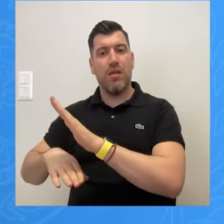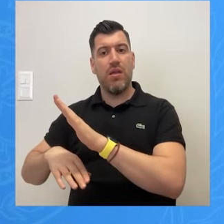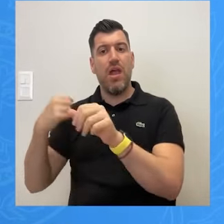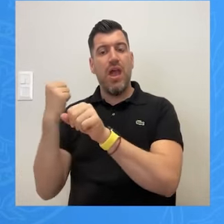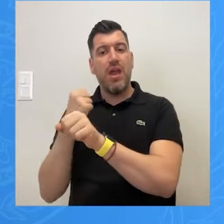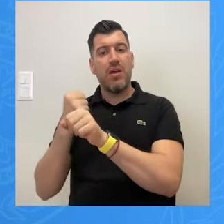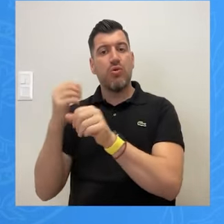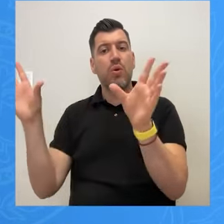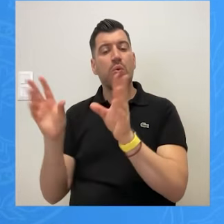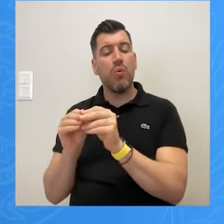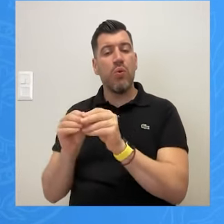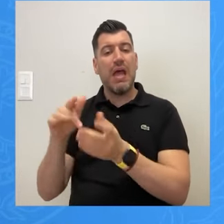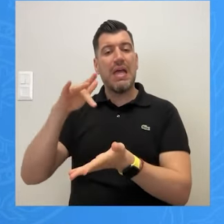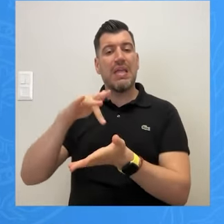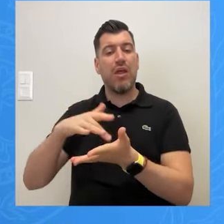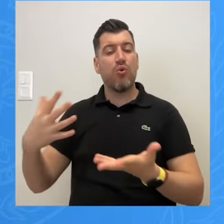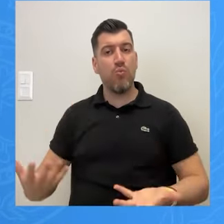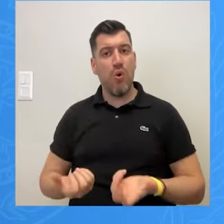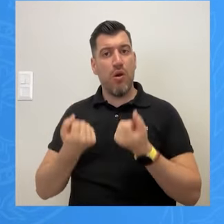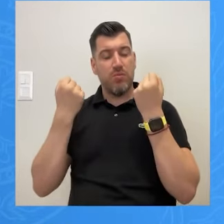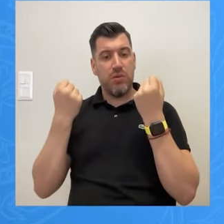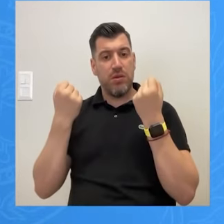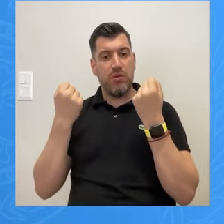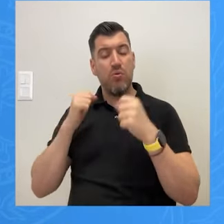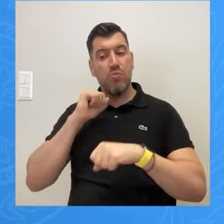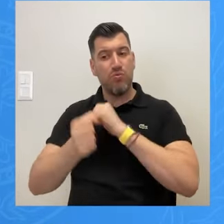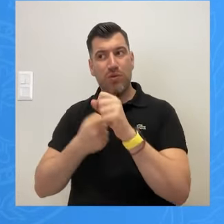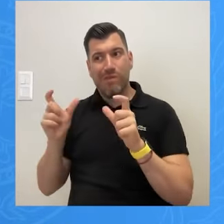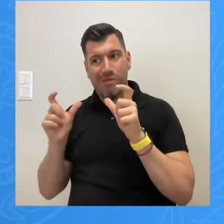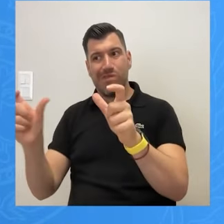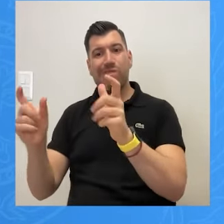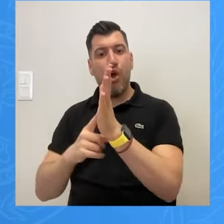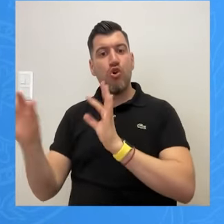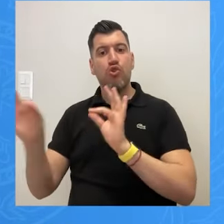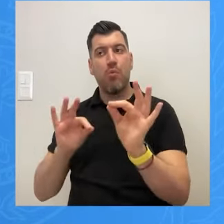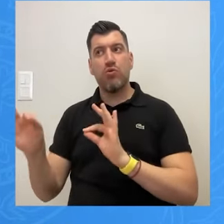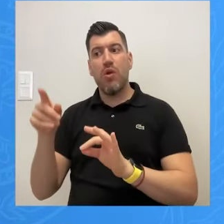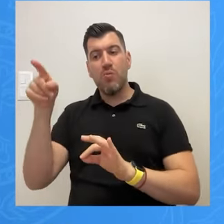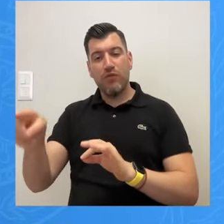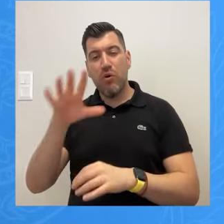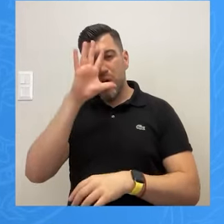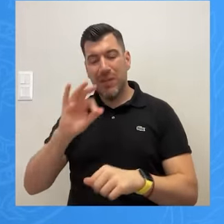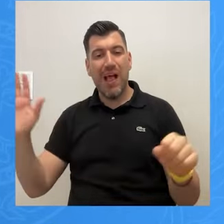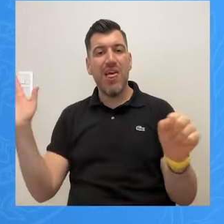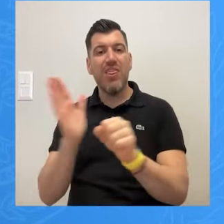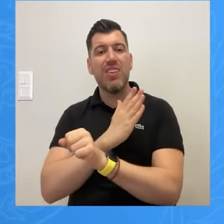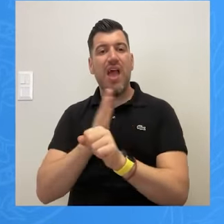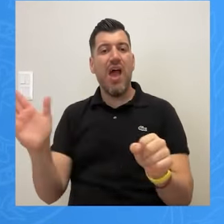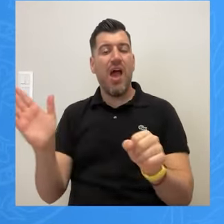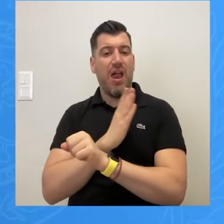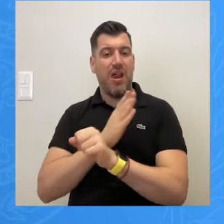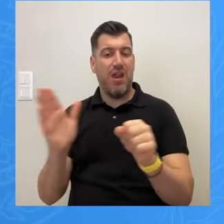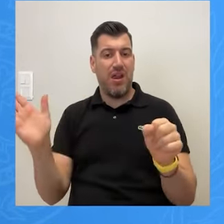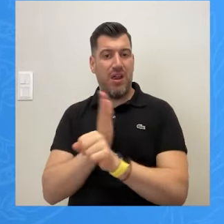πρόληψης. Ενάντια σε αυτό το νομοσχέδιο το οποίο ουσιαστικά διαλύει στο όνομα της συγκέντρωσης